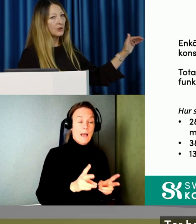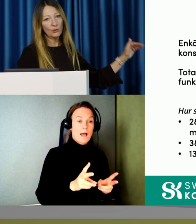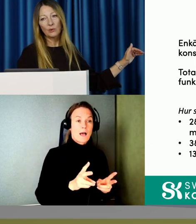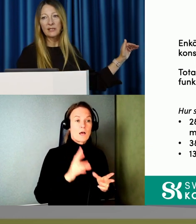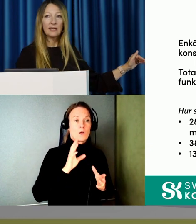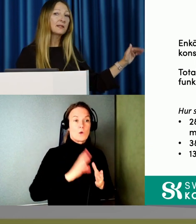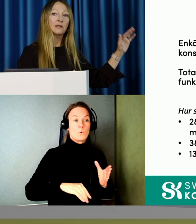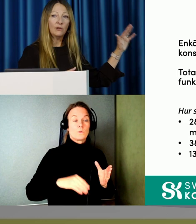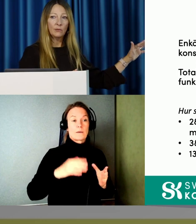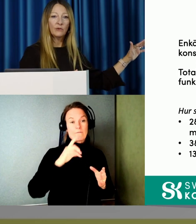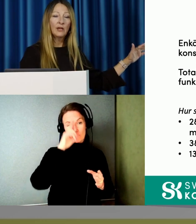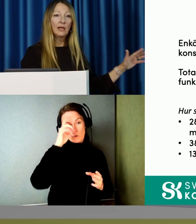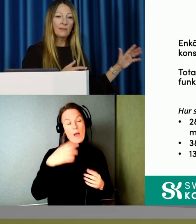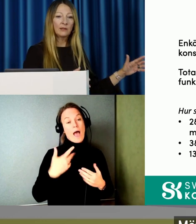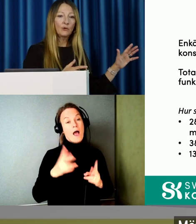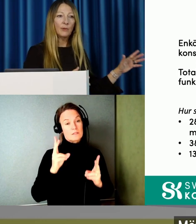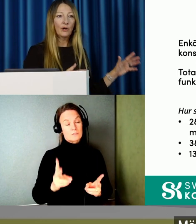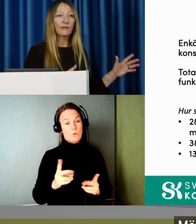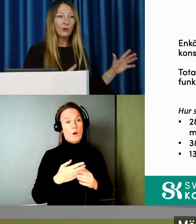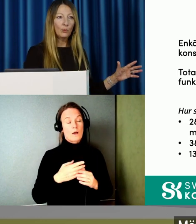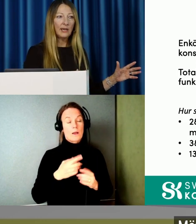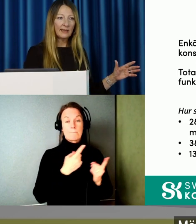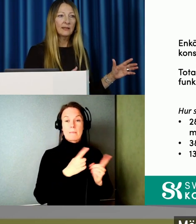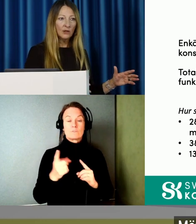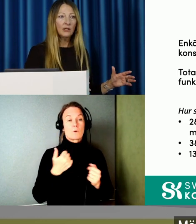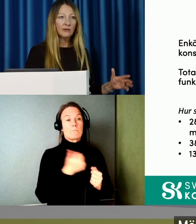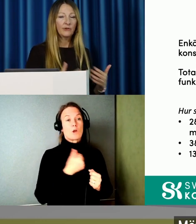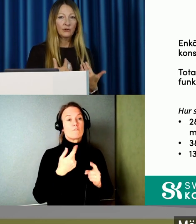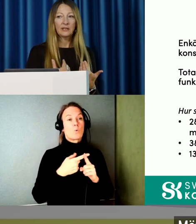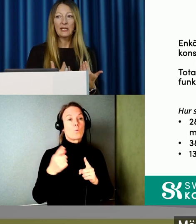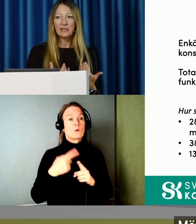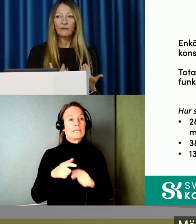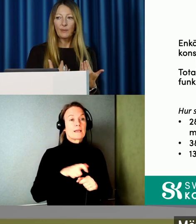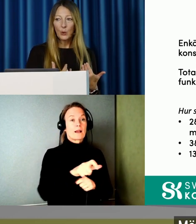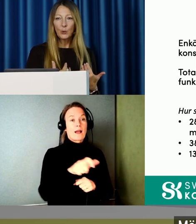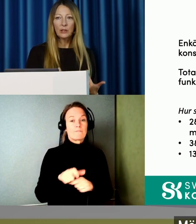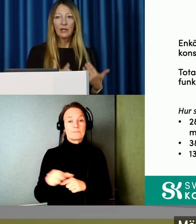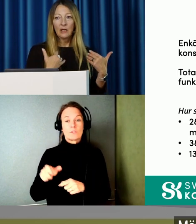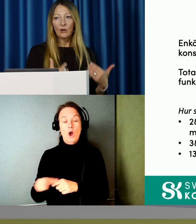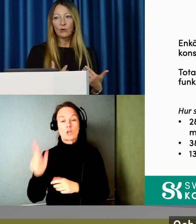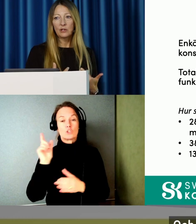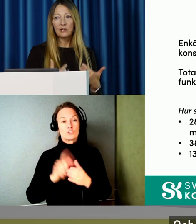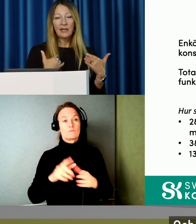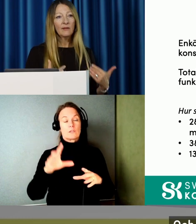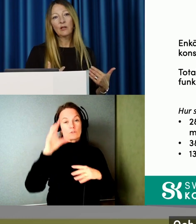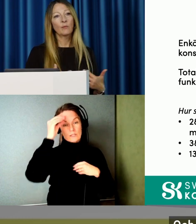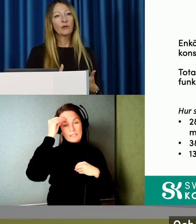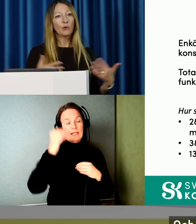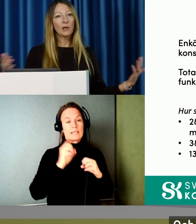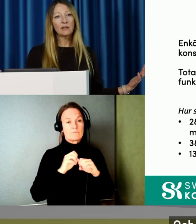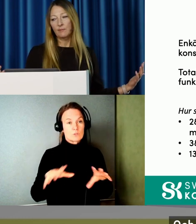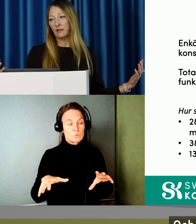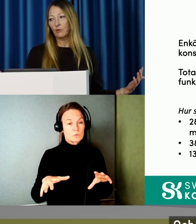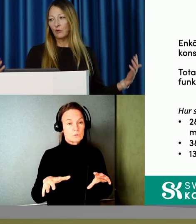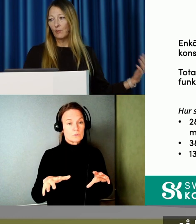också får förstå att så här ser det ut. Människor behöver olika kanaler för att ta till sin information. Och så länge vi kommer